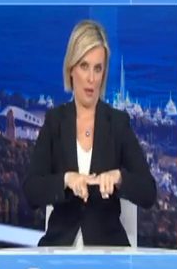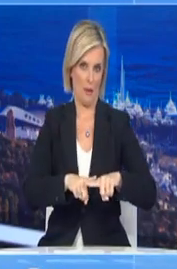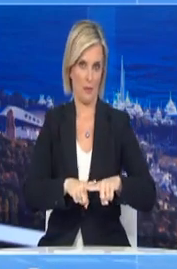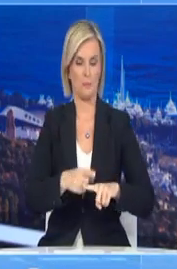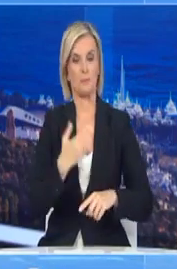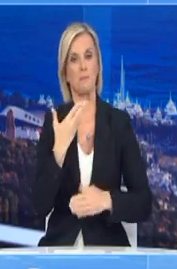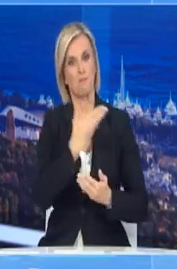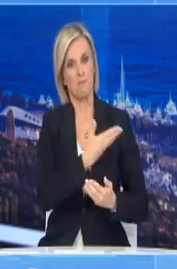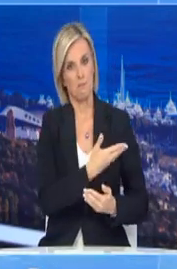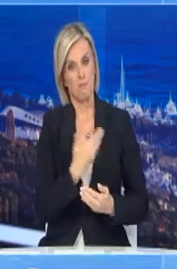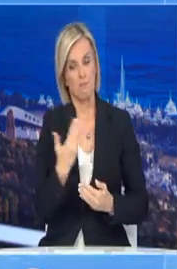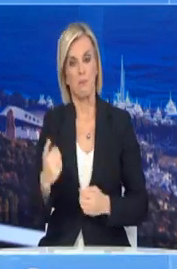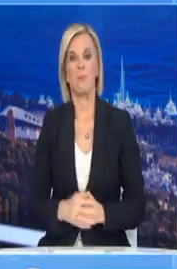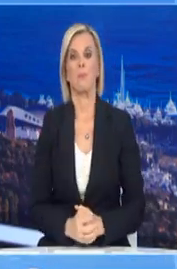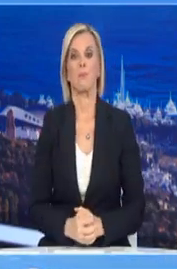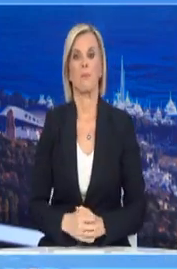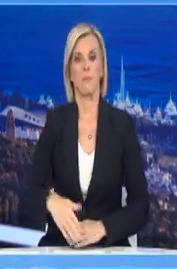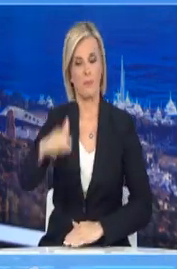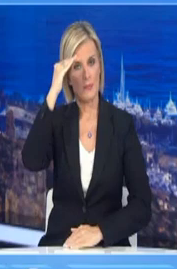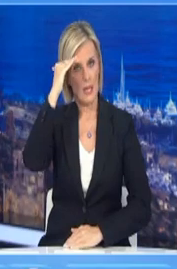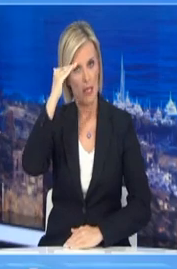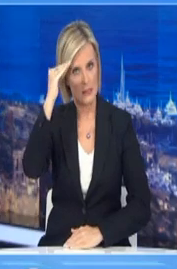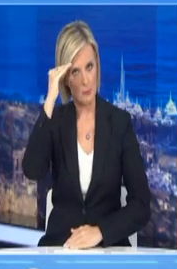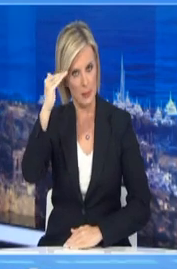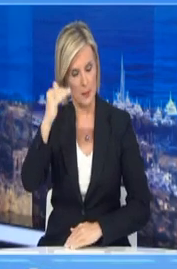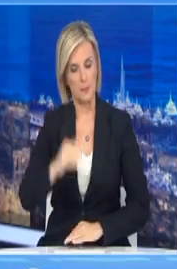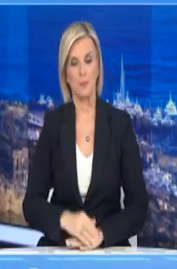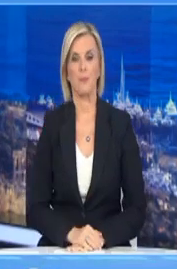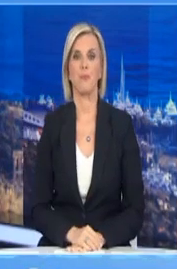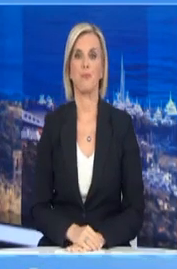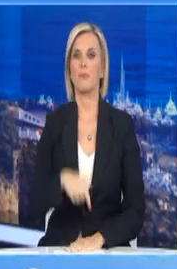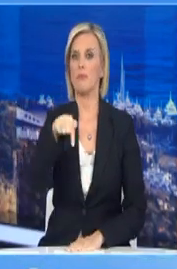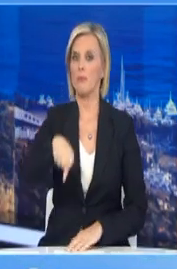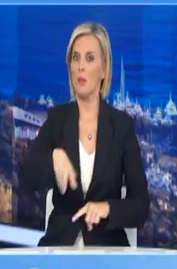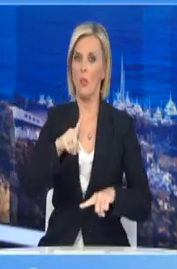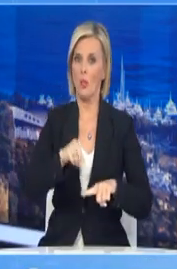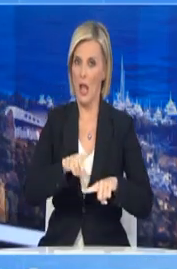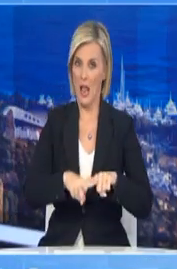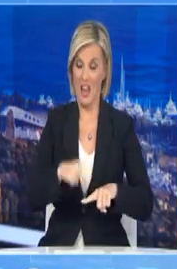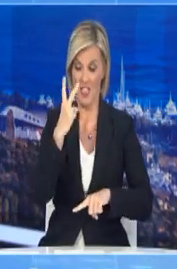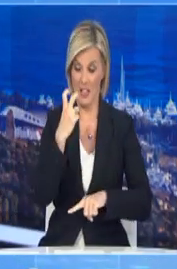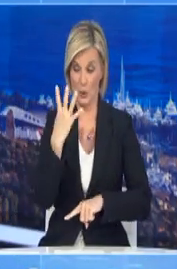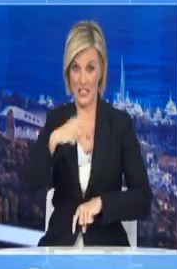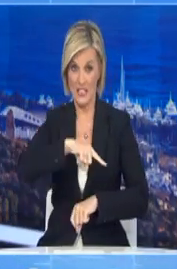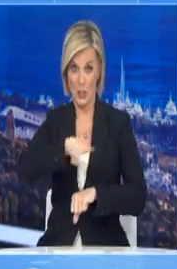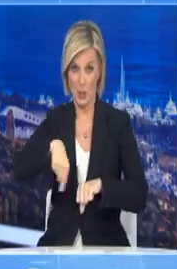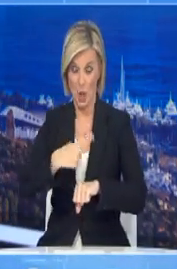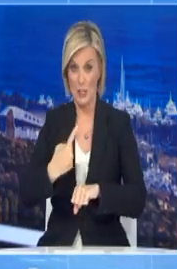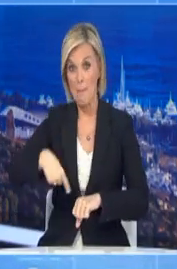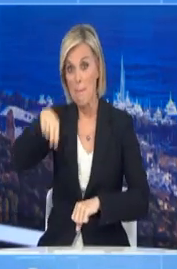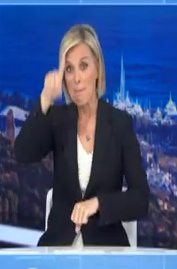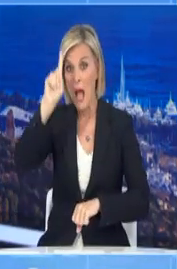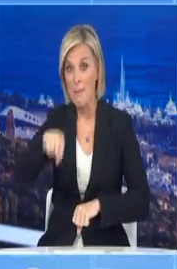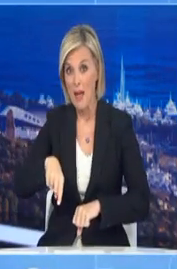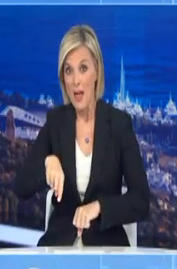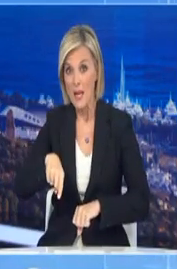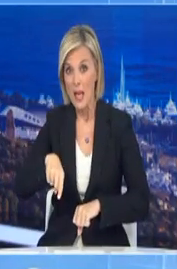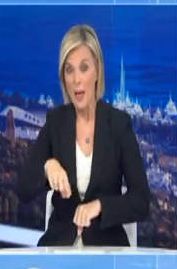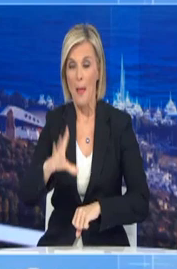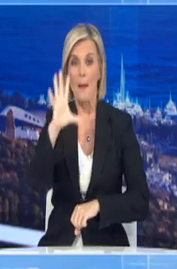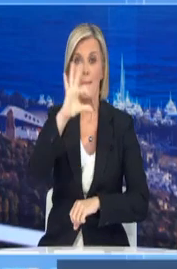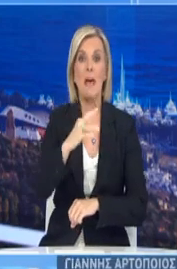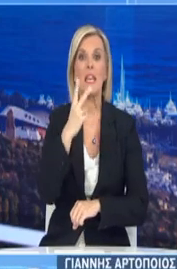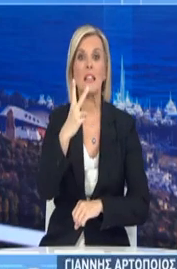Αρτοπιός, ο εκπρόσωπος Καλησπέρα σας από το Κέντρο Επιχειρήσεων του Πυροσβεστικού Σώματος. Στη χώρα μας το τελευταίο 24ωρο εκδηλώθηκαν 52